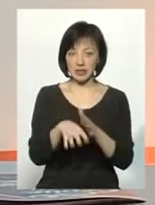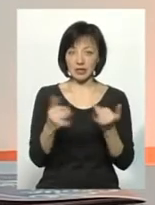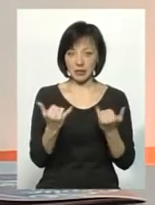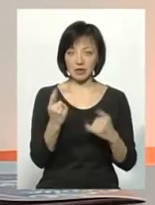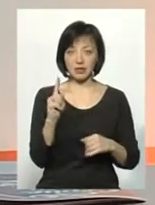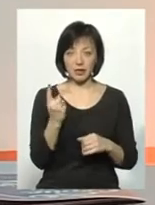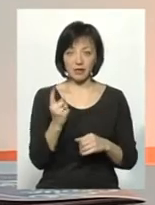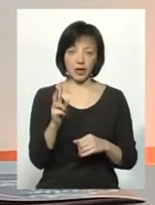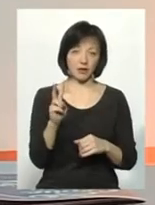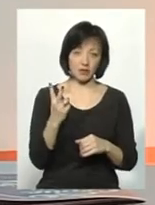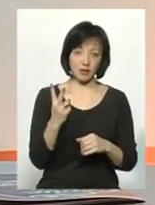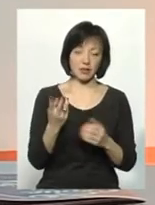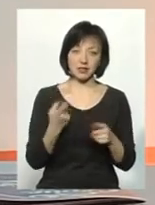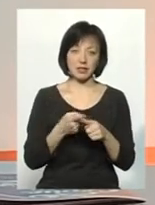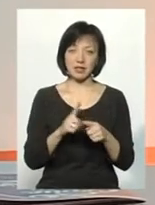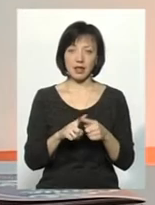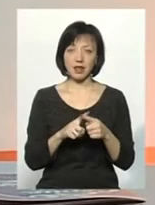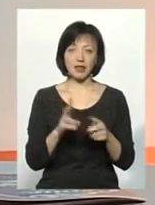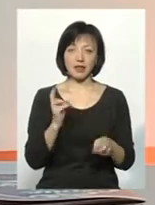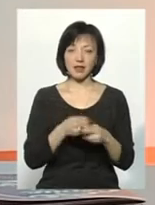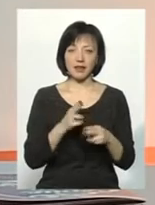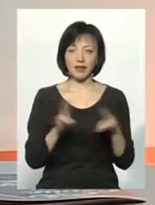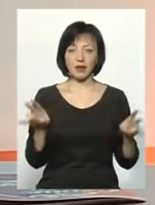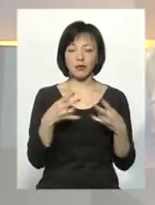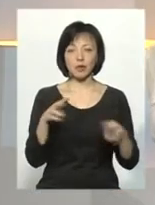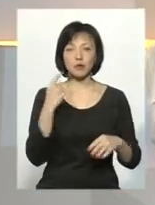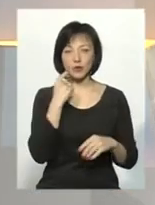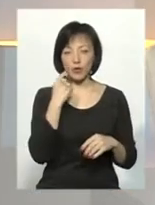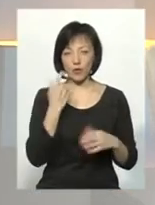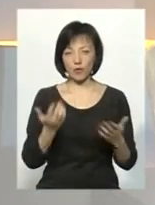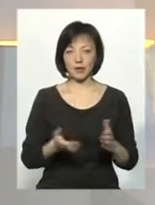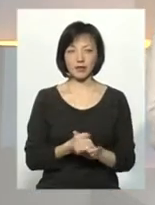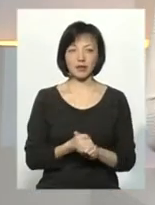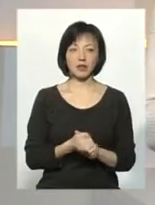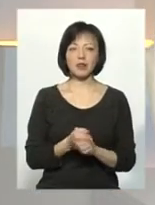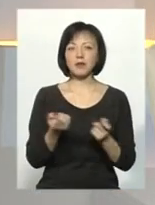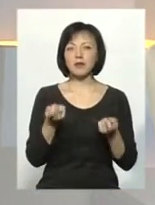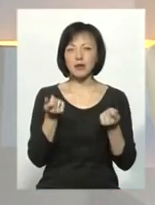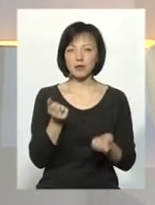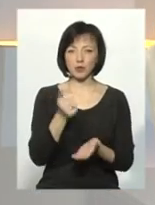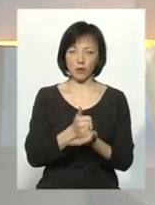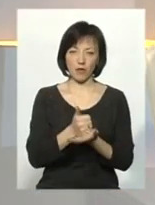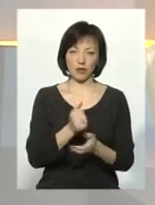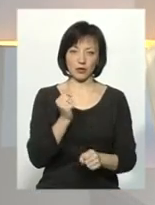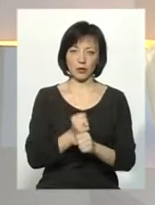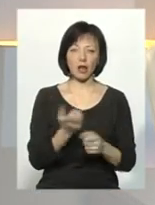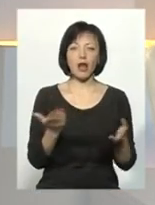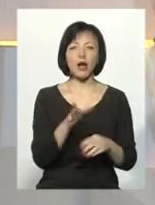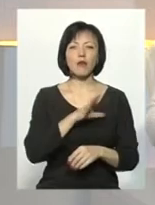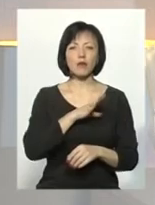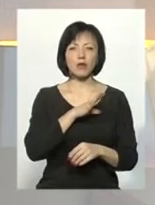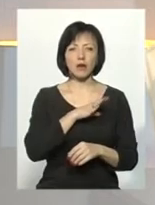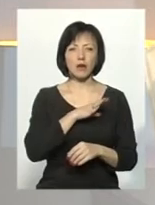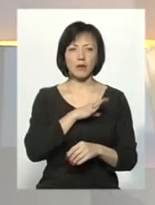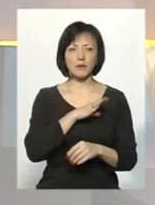гривню або дві, тобто, це не завадить. Не потрібно соромитись. Головне, хоч щось, хоч якийсь мінімум зробити. Яка була, ну,